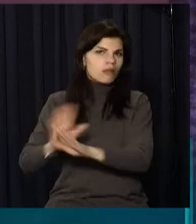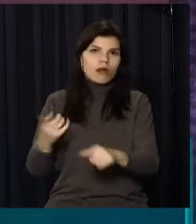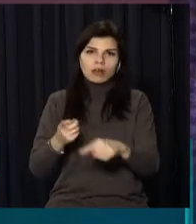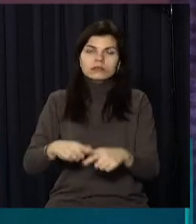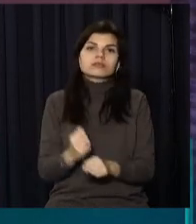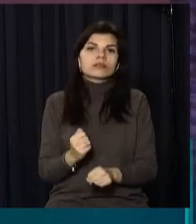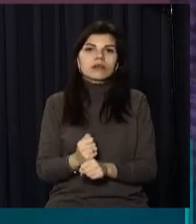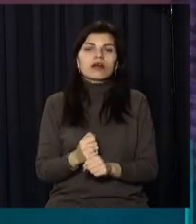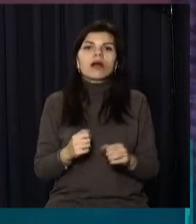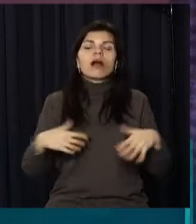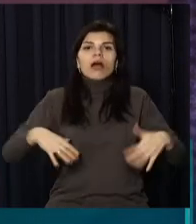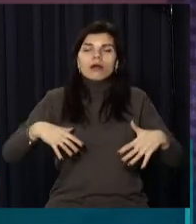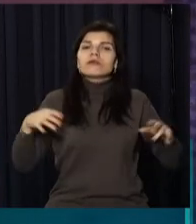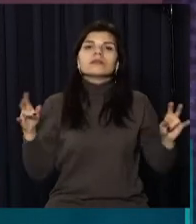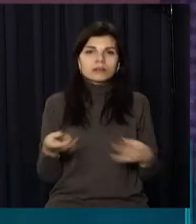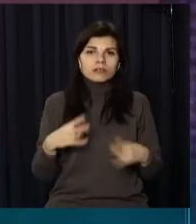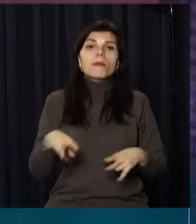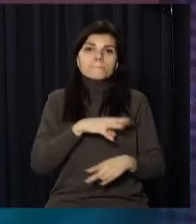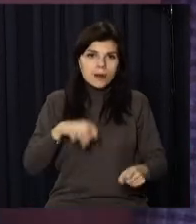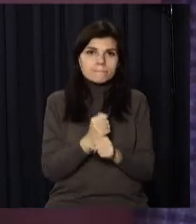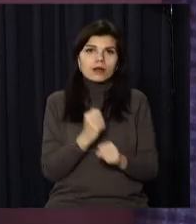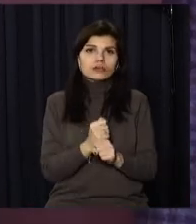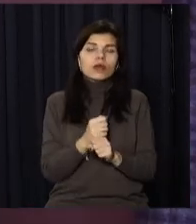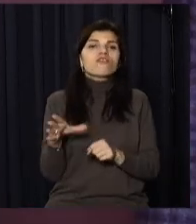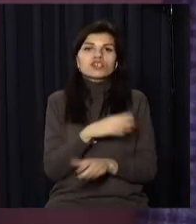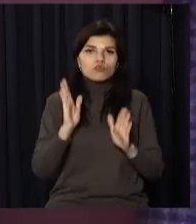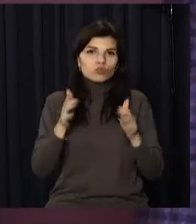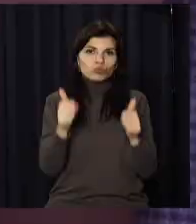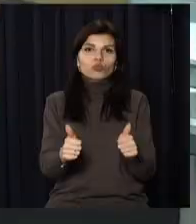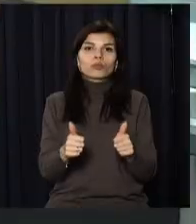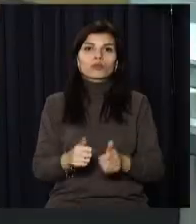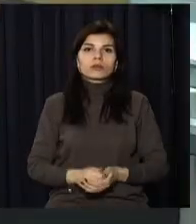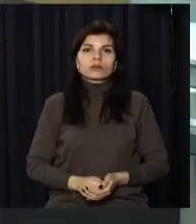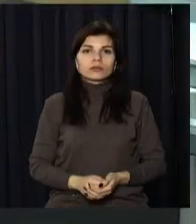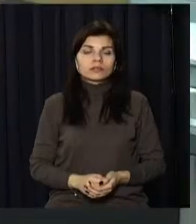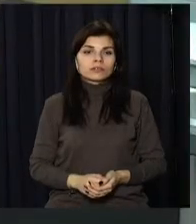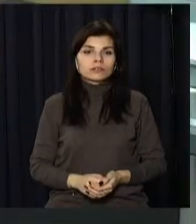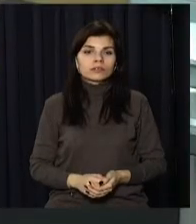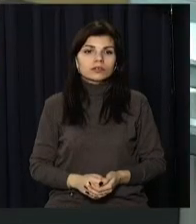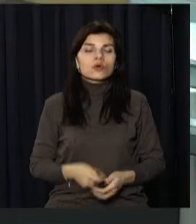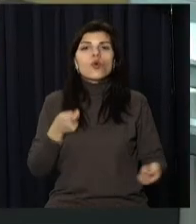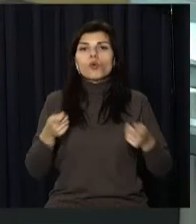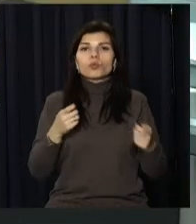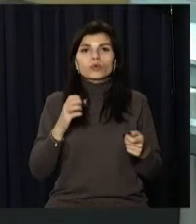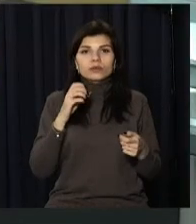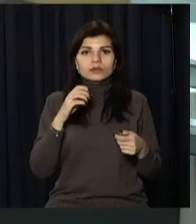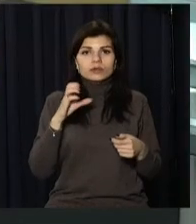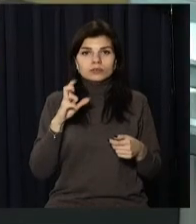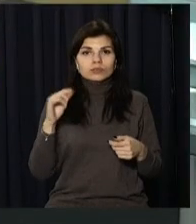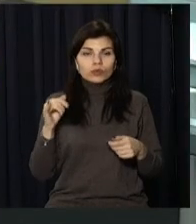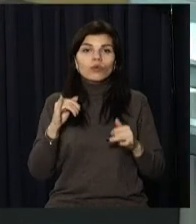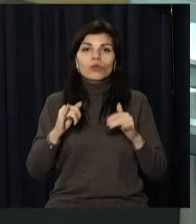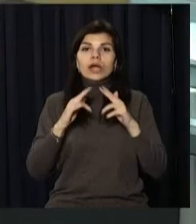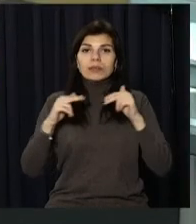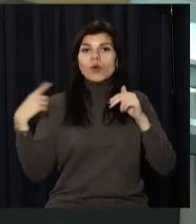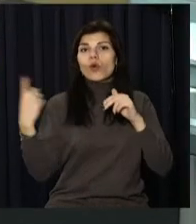Не паникуйте. Ми працюємо. Все буде добре. Управління Служби безпеки України у